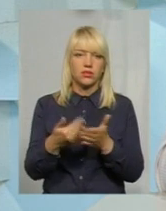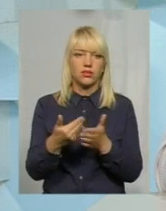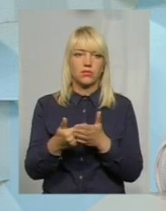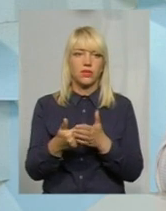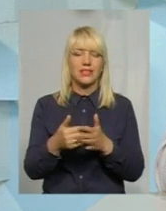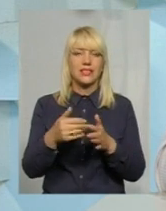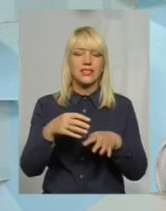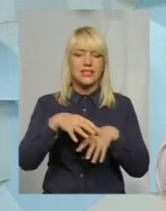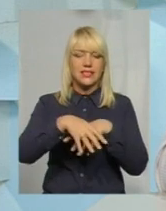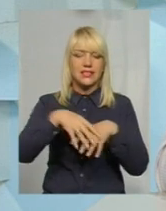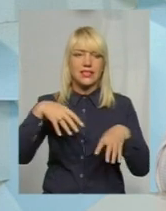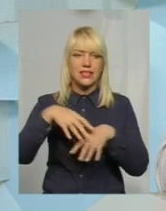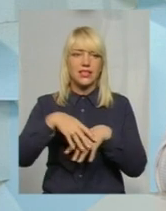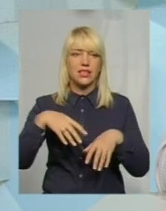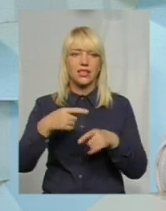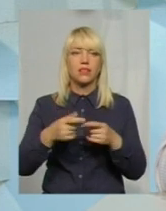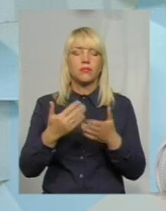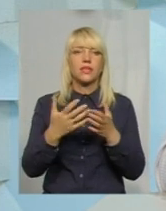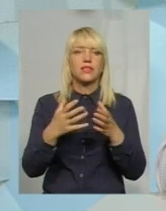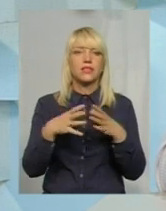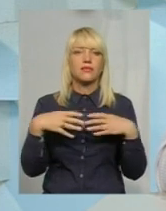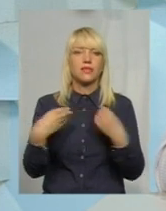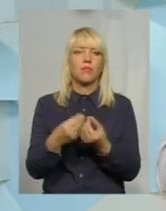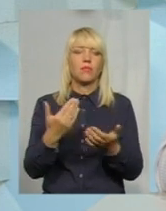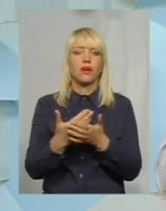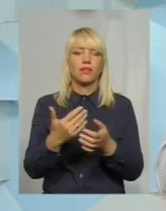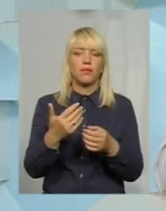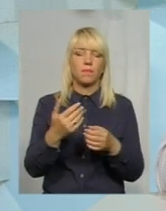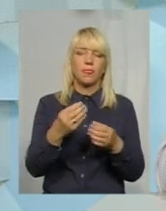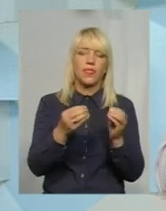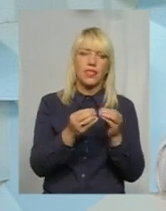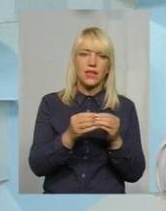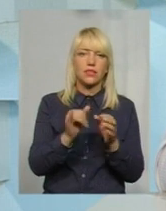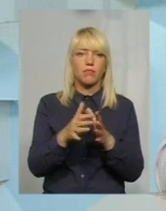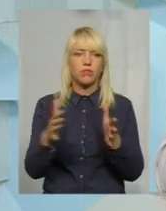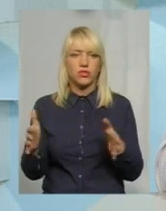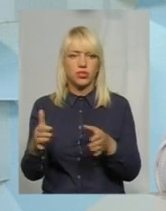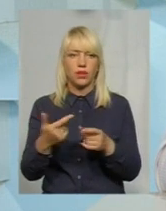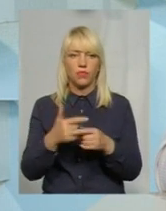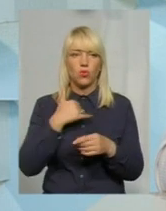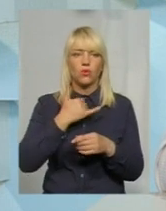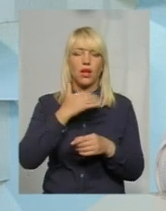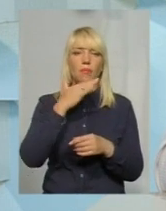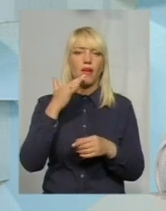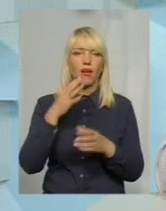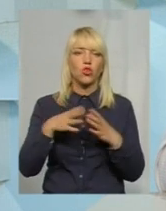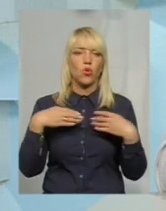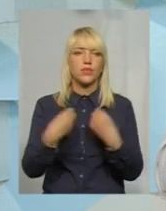пасіки мають великі, а й від десяти, більше. У нас дуже багато сімей тримають